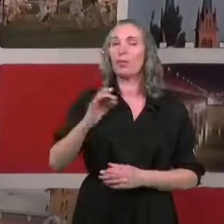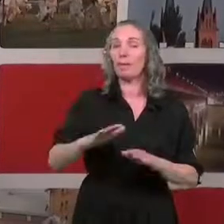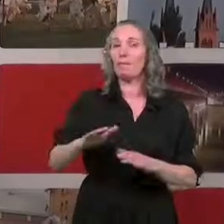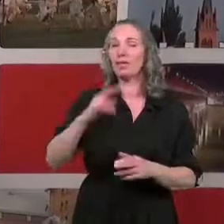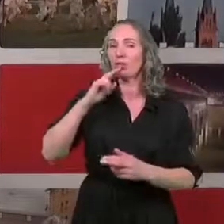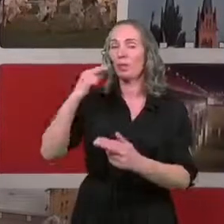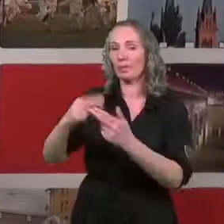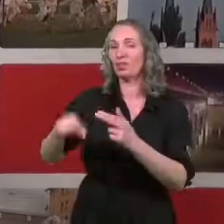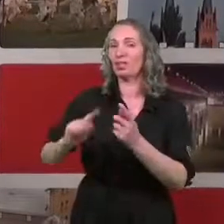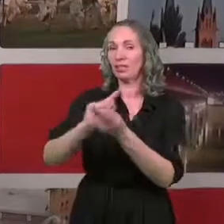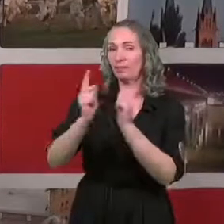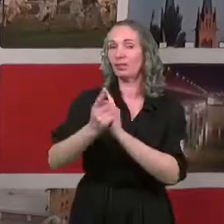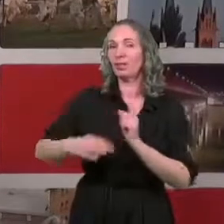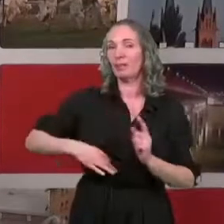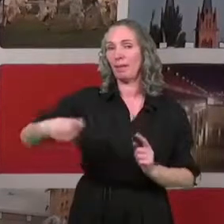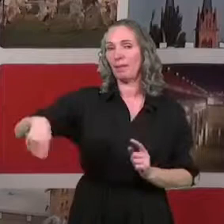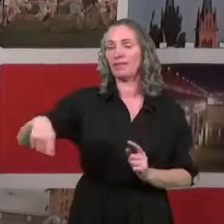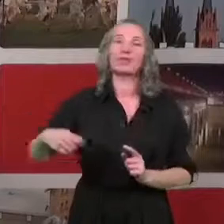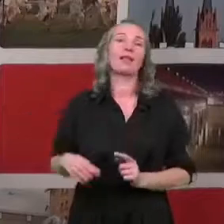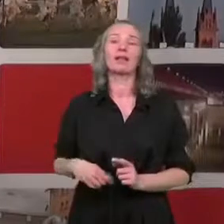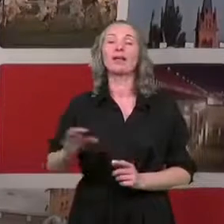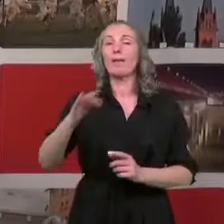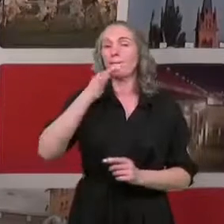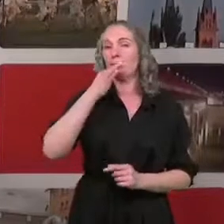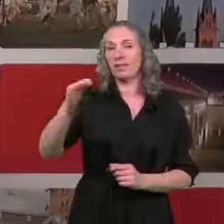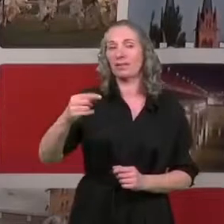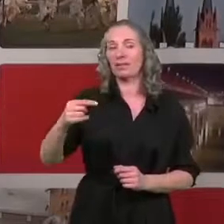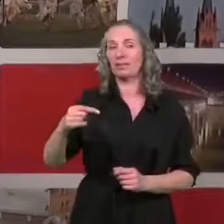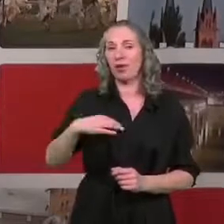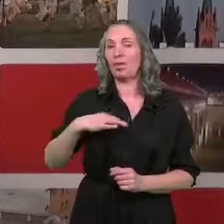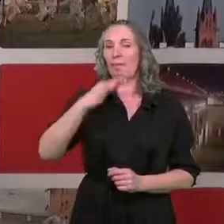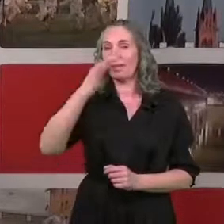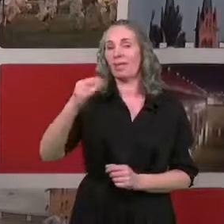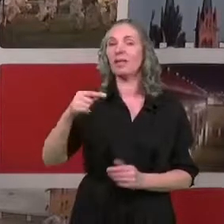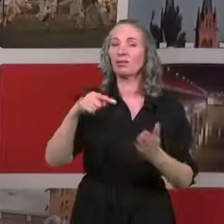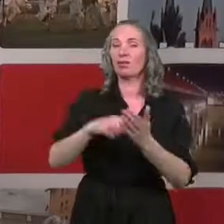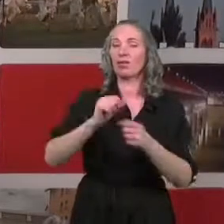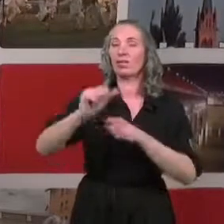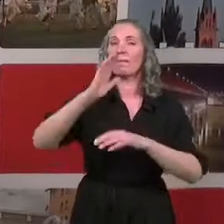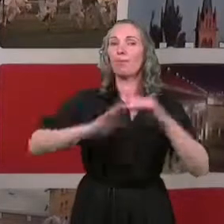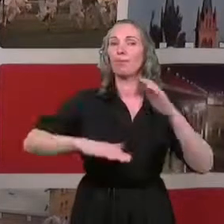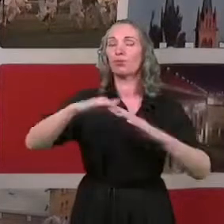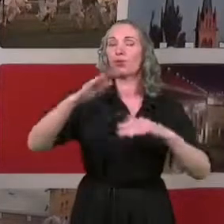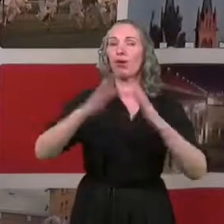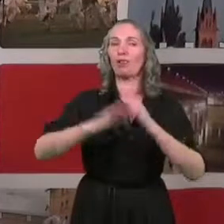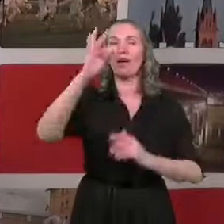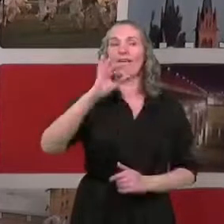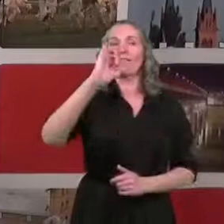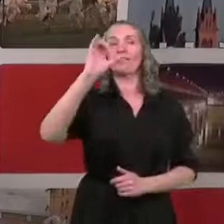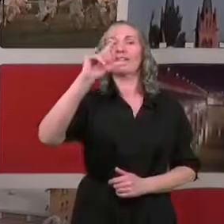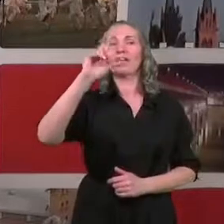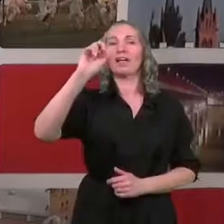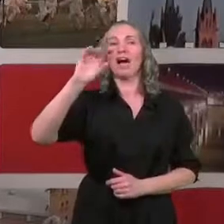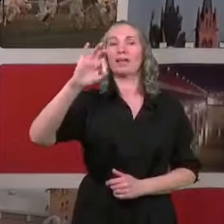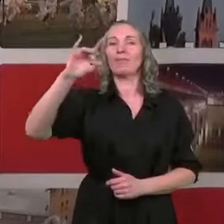pytanie do dzisiejszego spotkania z prezydentem. Czy pytanie, moje pytanie dotyczy budowy filharmonii? Czy miasto,